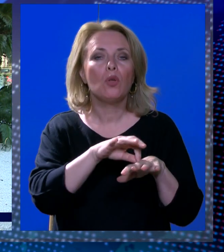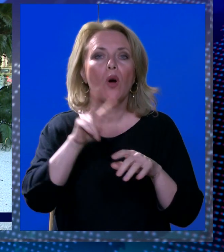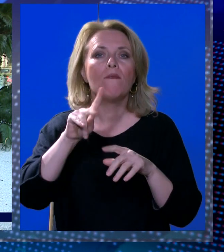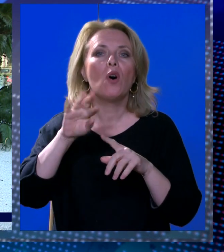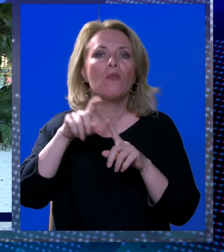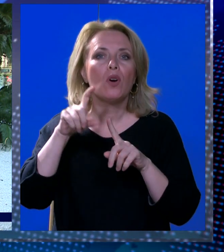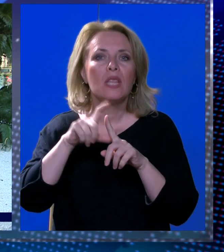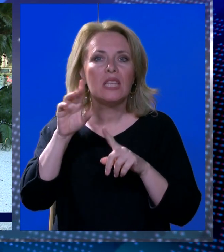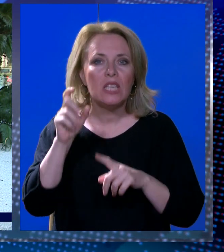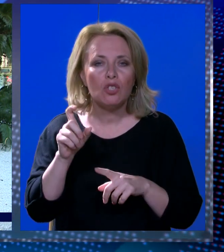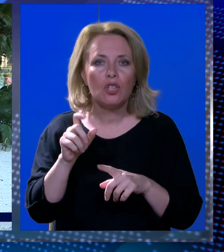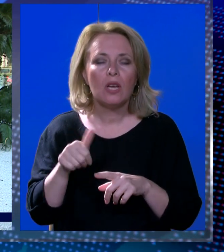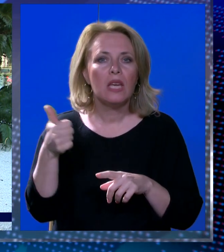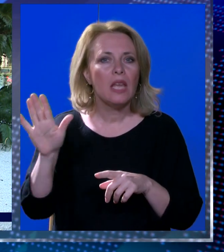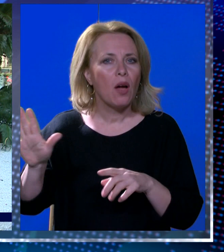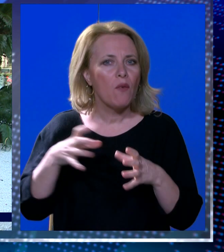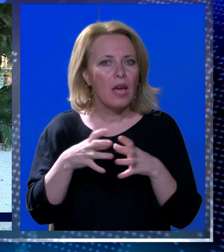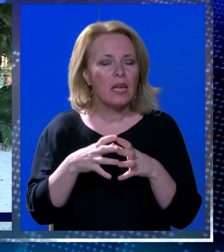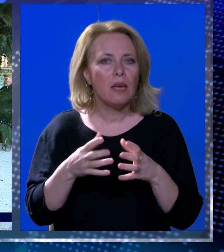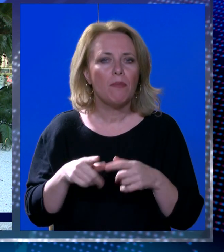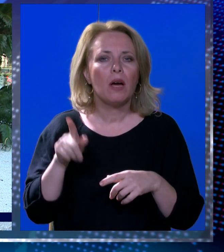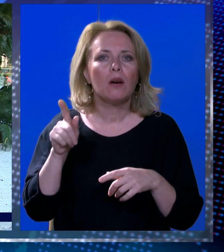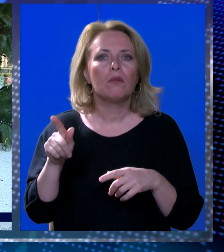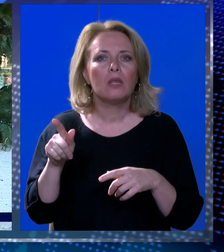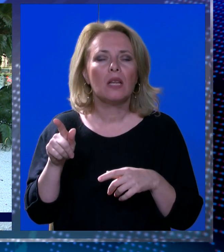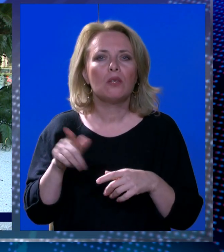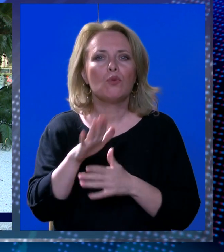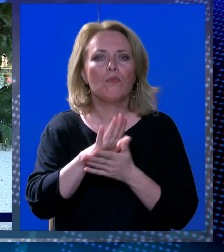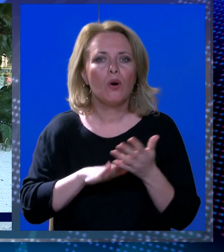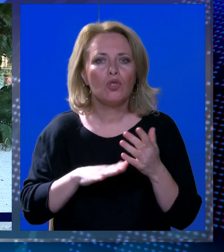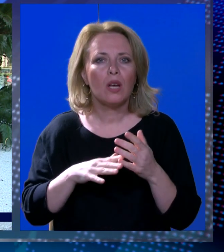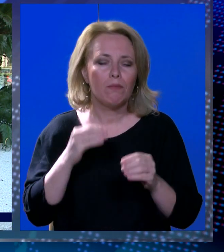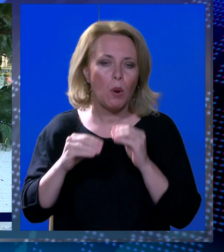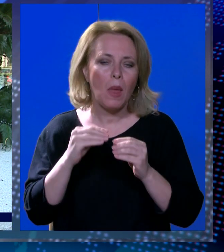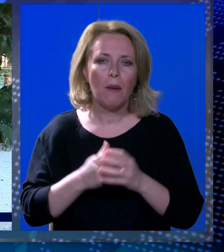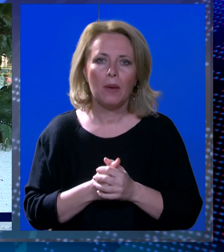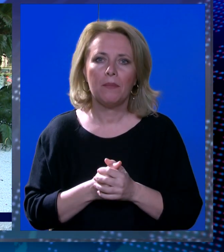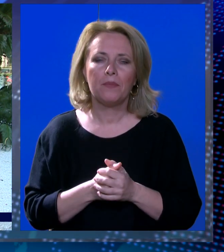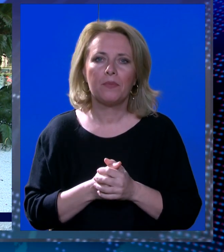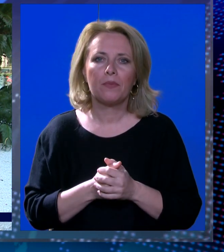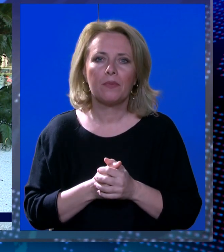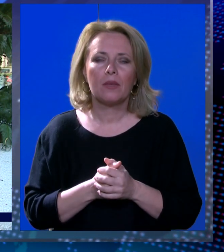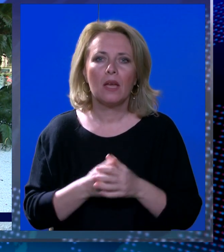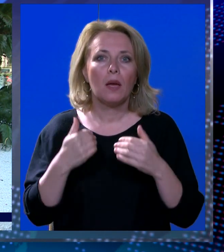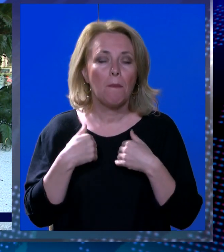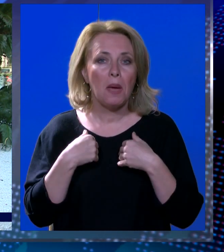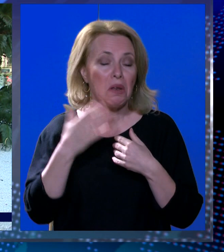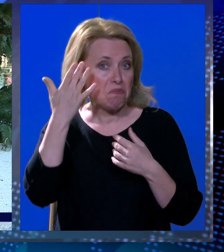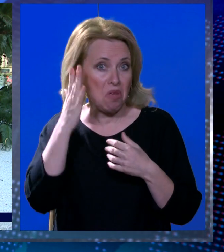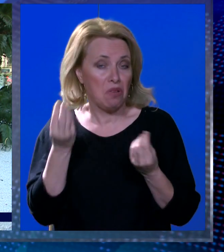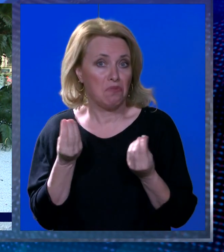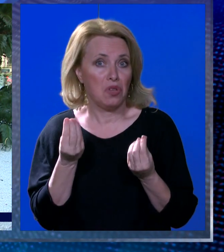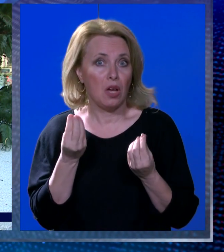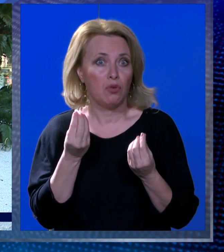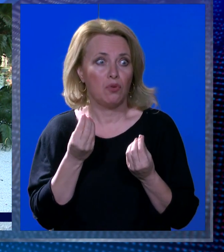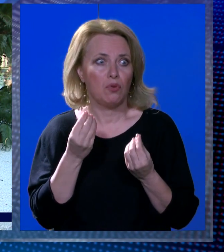Vojvodićem i ostalom njegov mora nazvati ekipo, tada su svi počeli, red, namo reći. Mene, ne